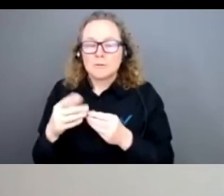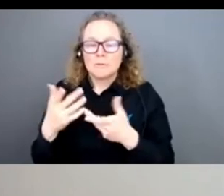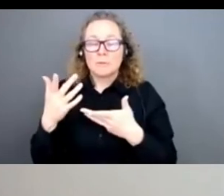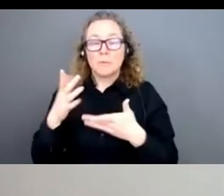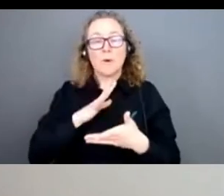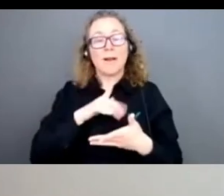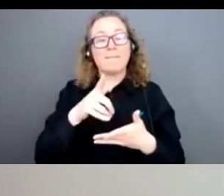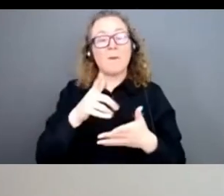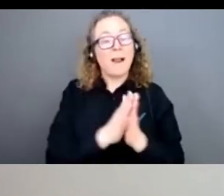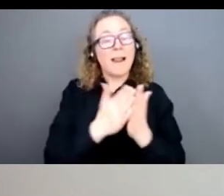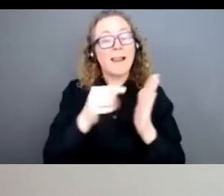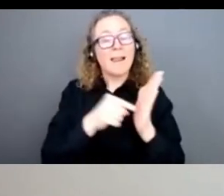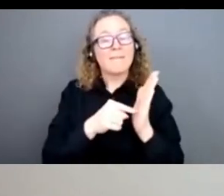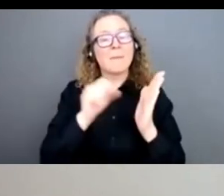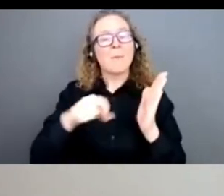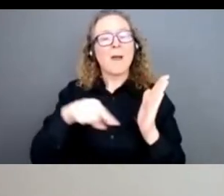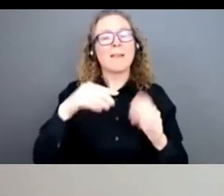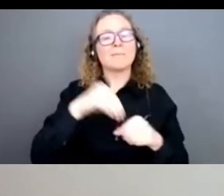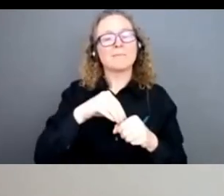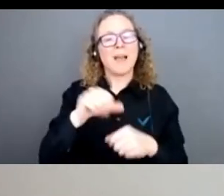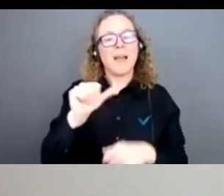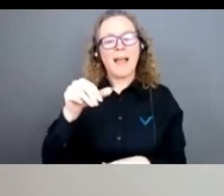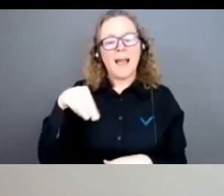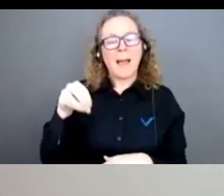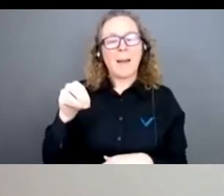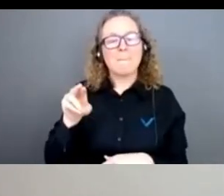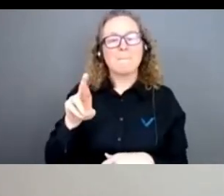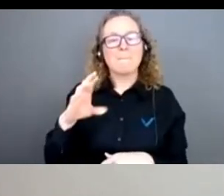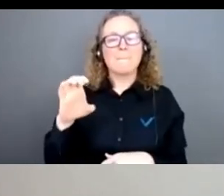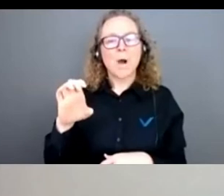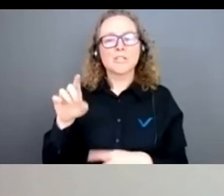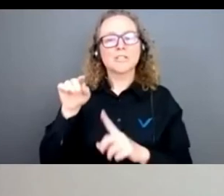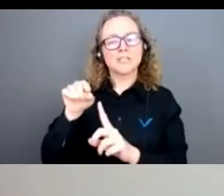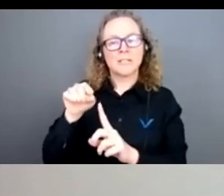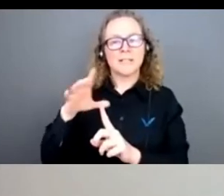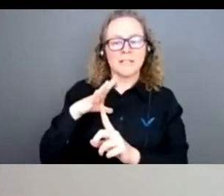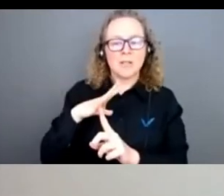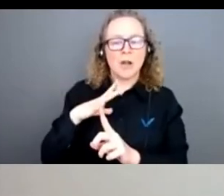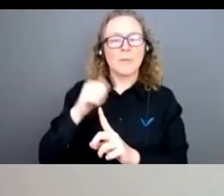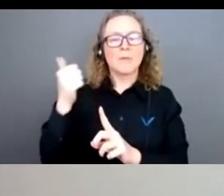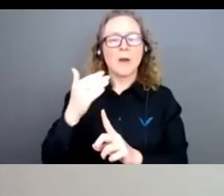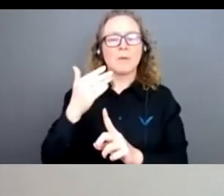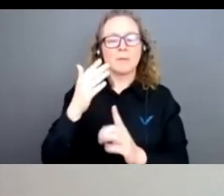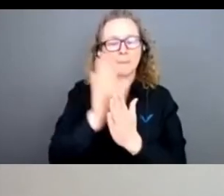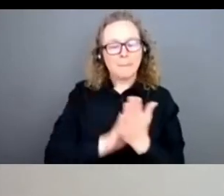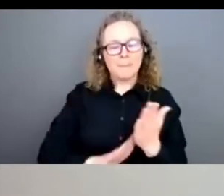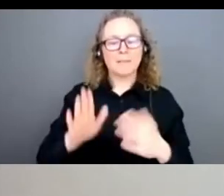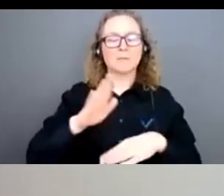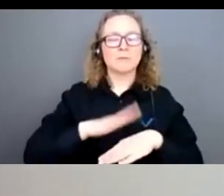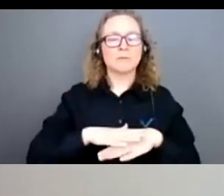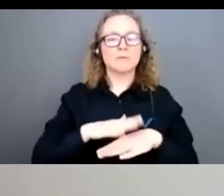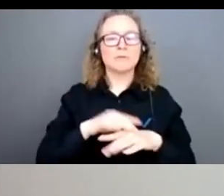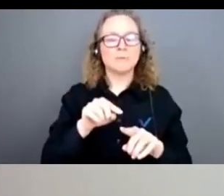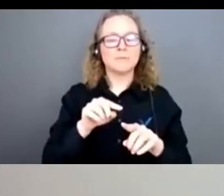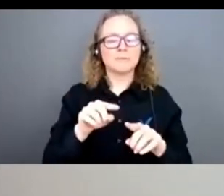pouvez aller sur l'amorce où il y a une recension d'Alexa Renard et il y a aussi un extrait, une bonne feuille du livre, une partie de